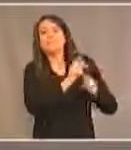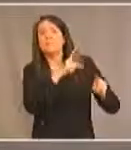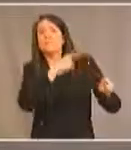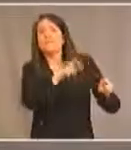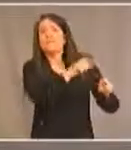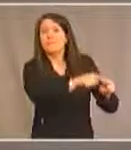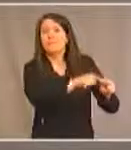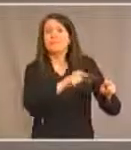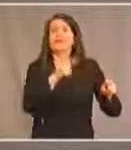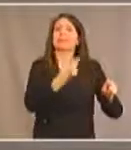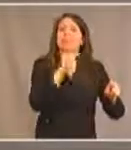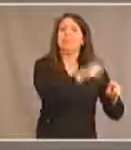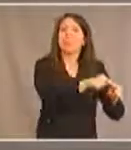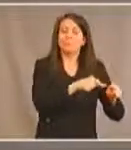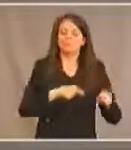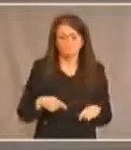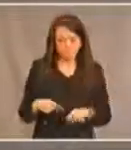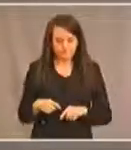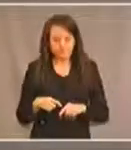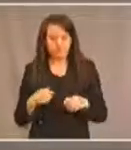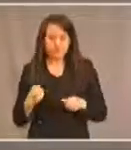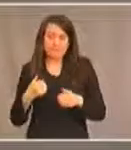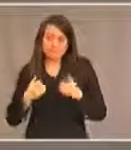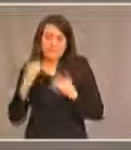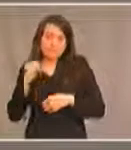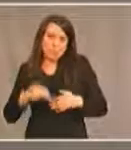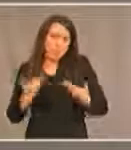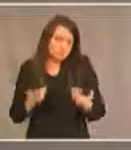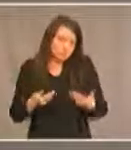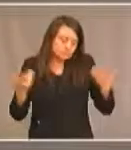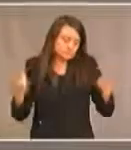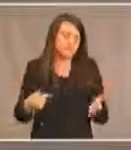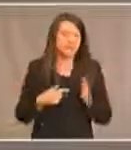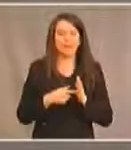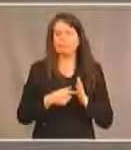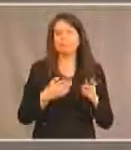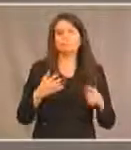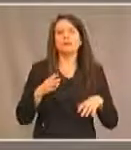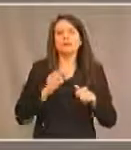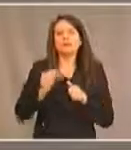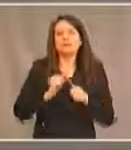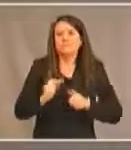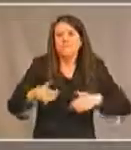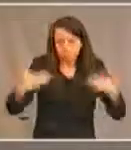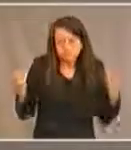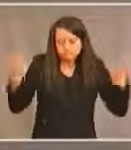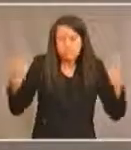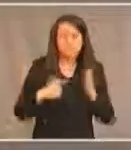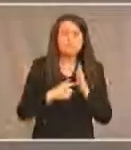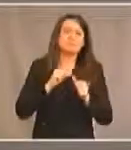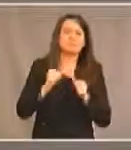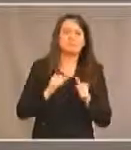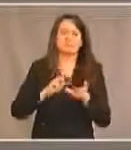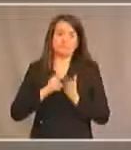Et donc, voilà, on a des exemples comme celui-là. Prenons le secteur dans le secteur du transport où les